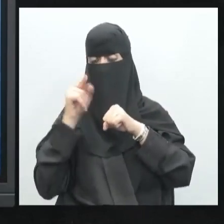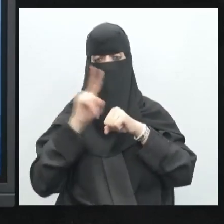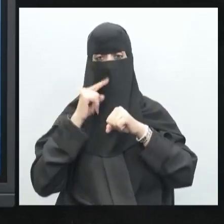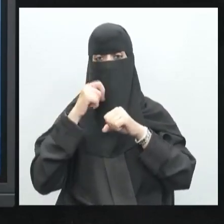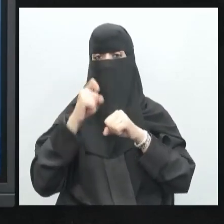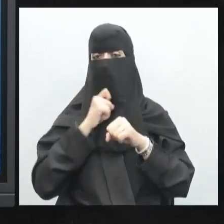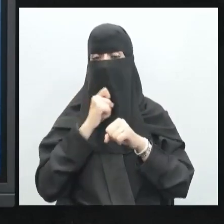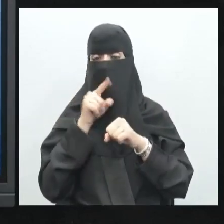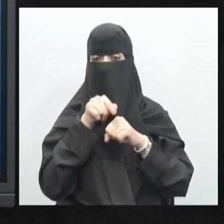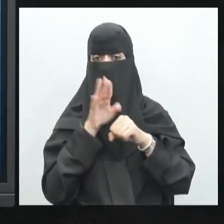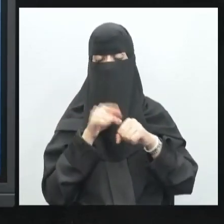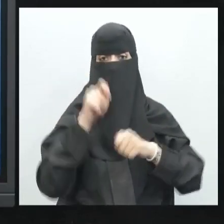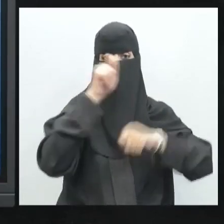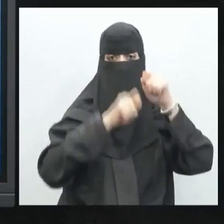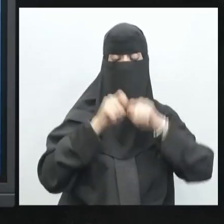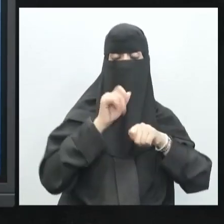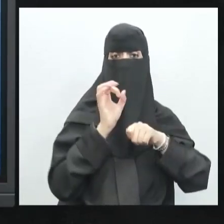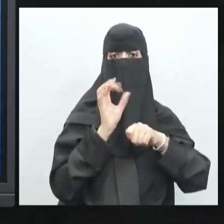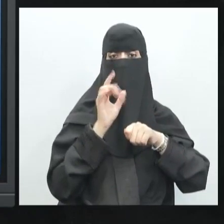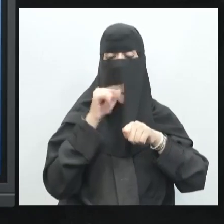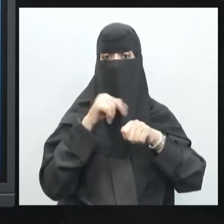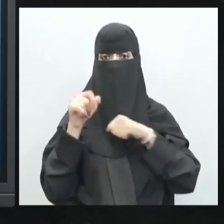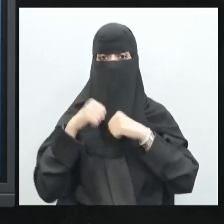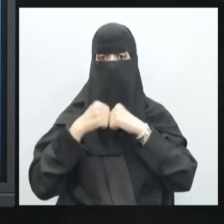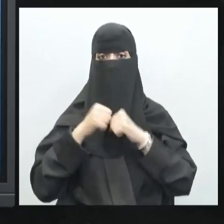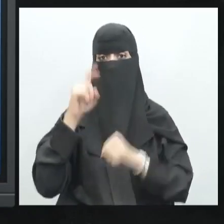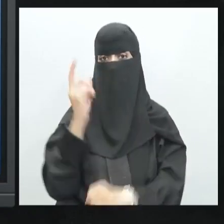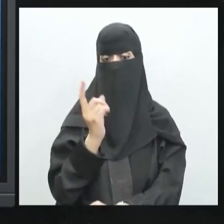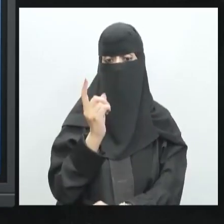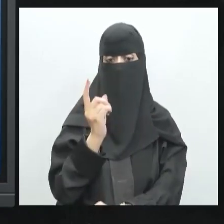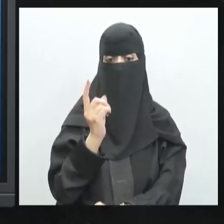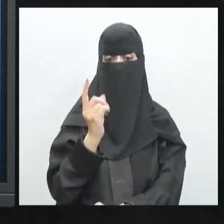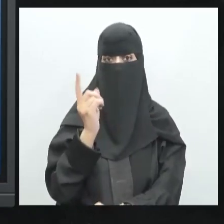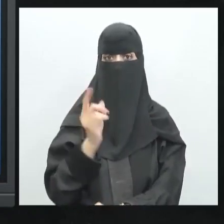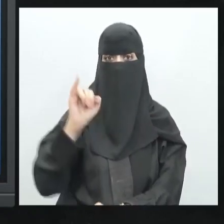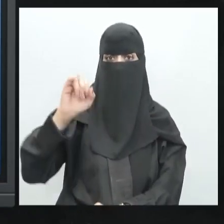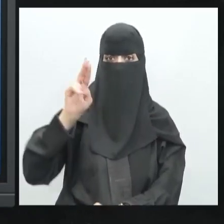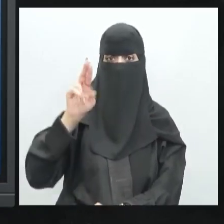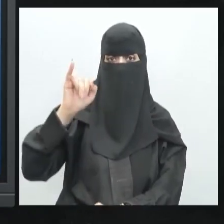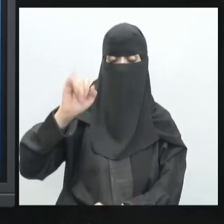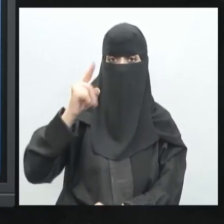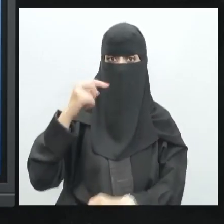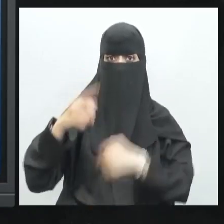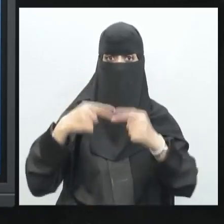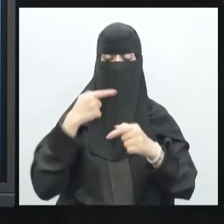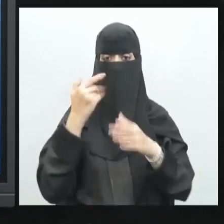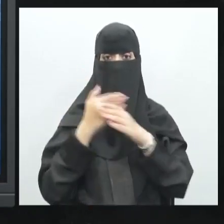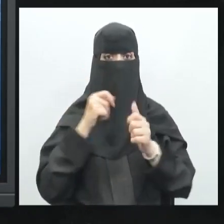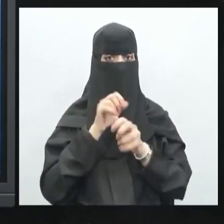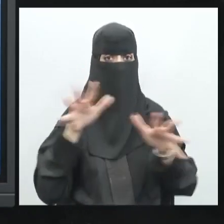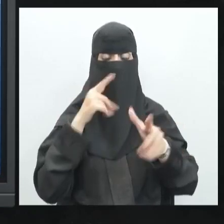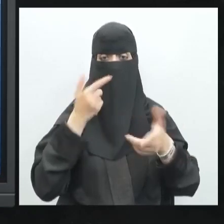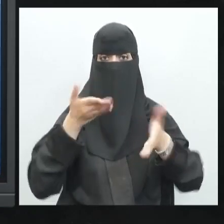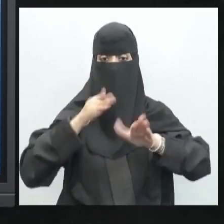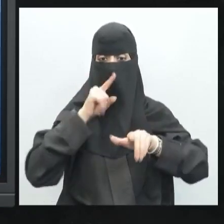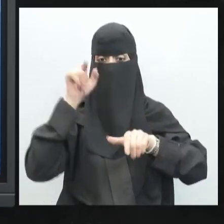لذلك نسمي هذه العملية التهاب مفاصل الروماتيزيوم نسميها بشكل أعام أو كاسم